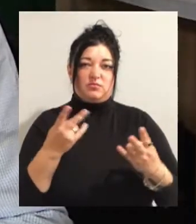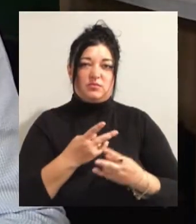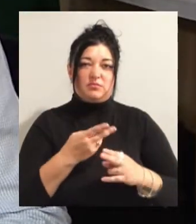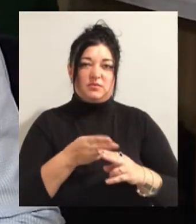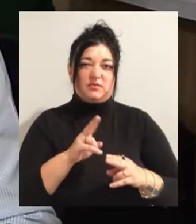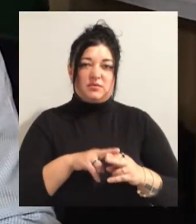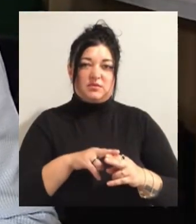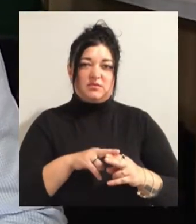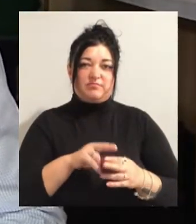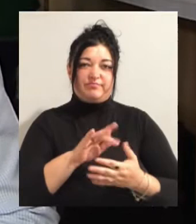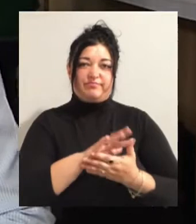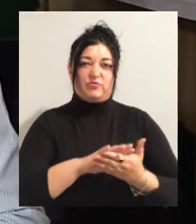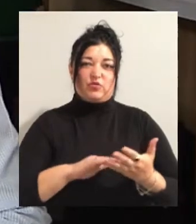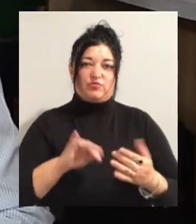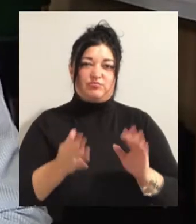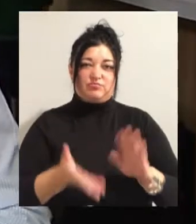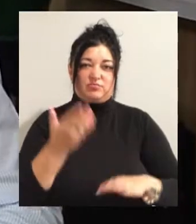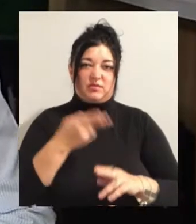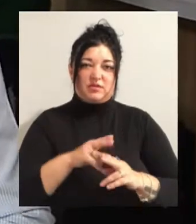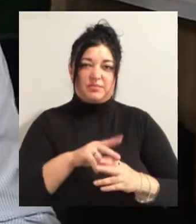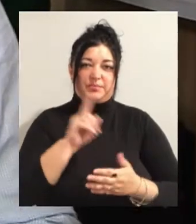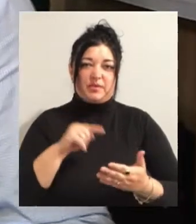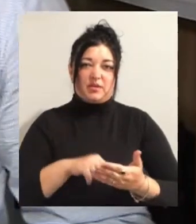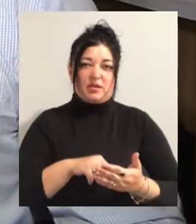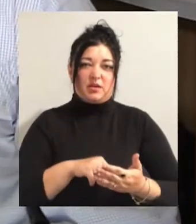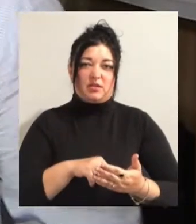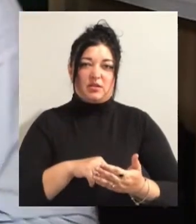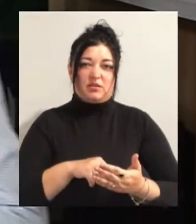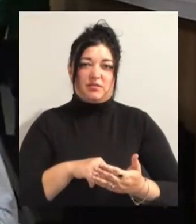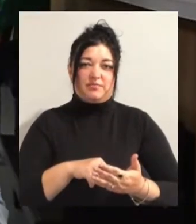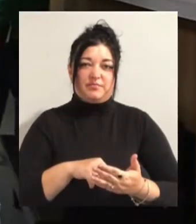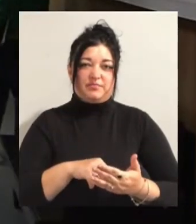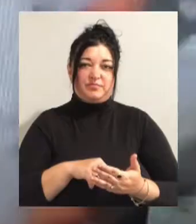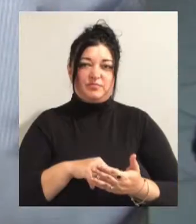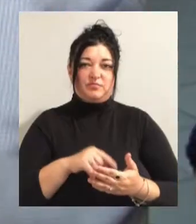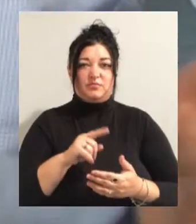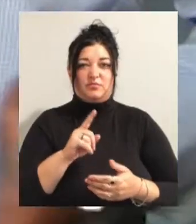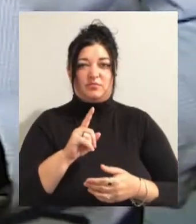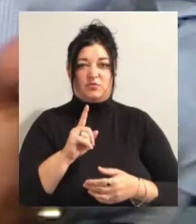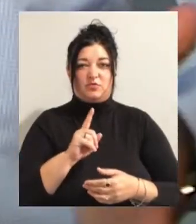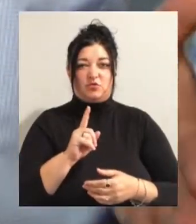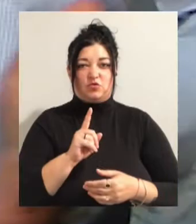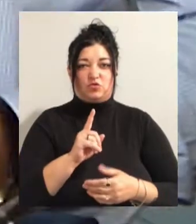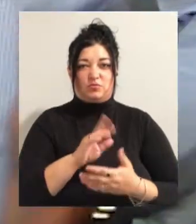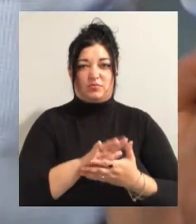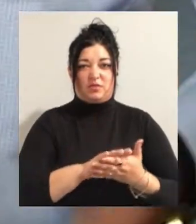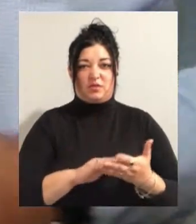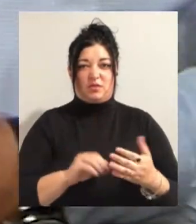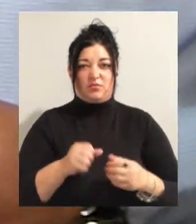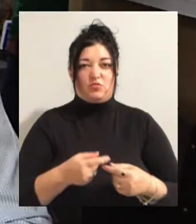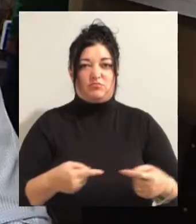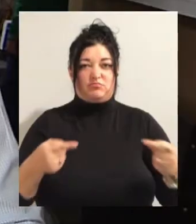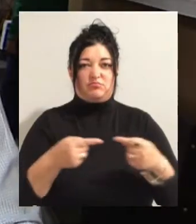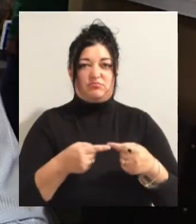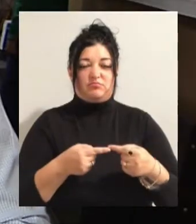свідок відповів вичерпні питання, які підтверджують також його відсутність до цього нападу. Запитання потерпілого та його представника,